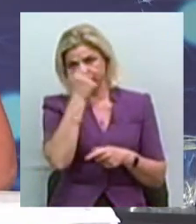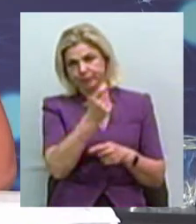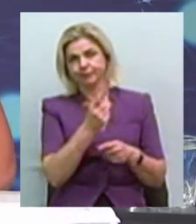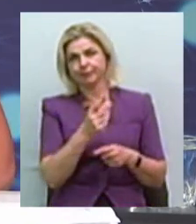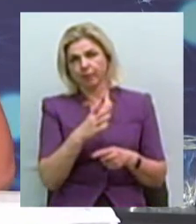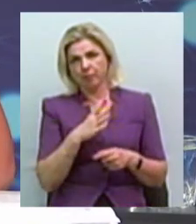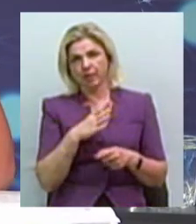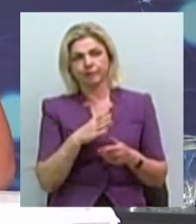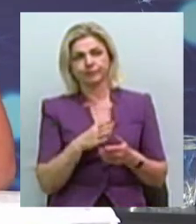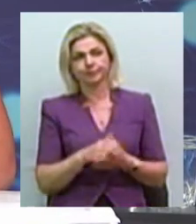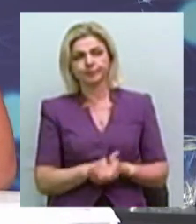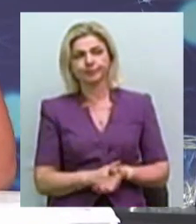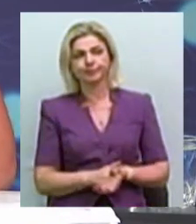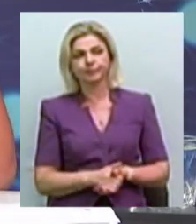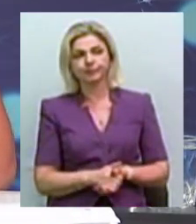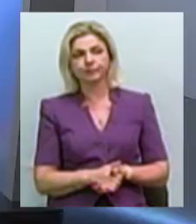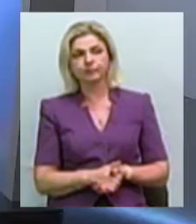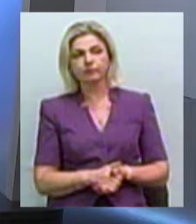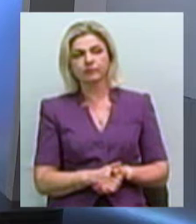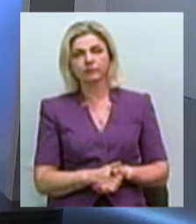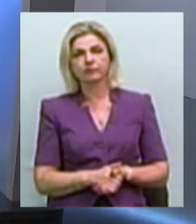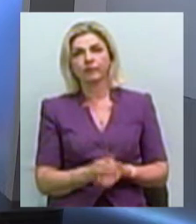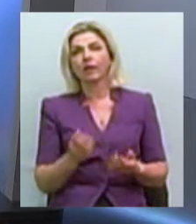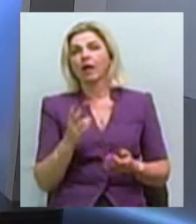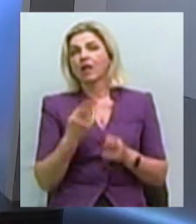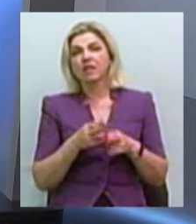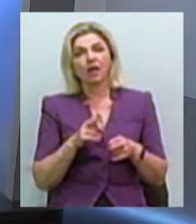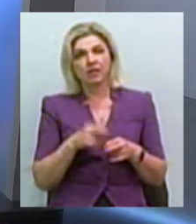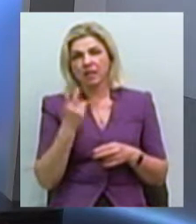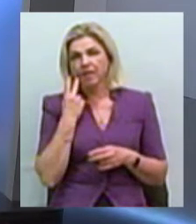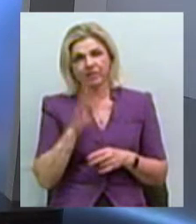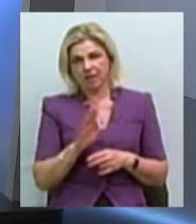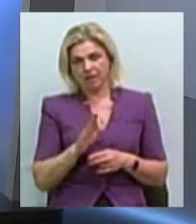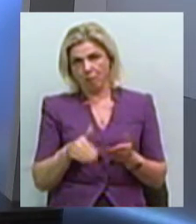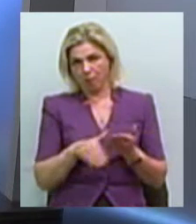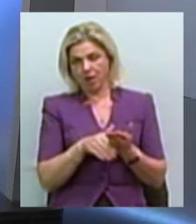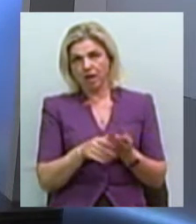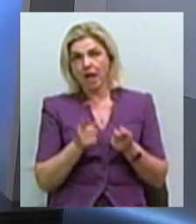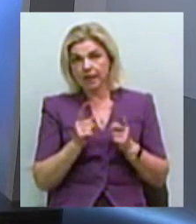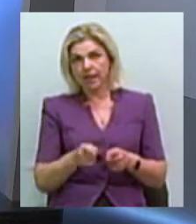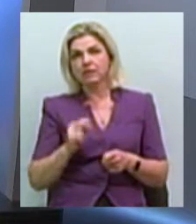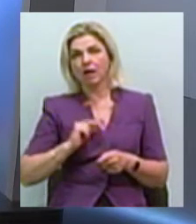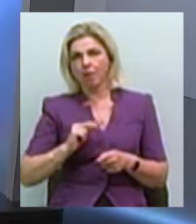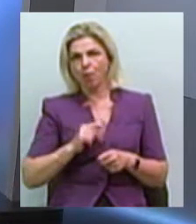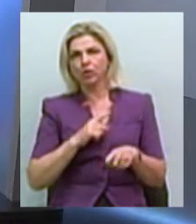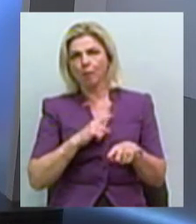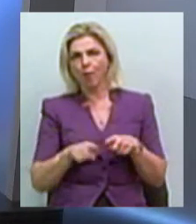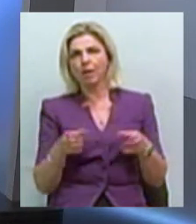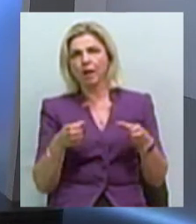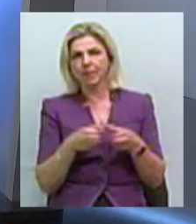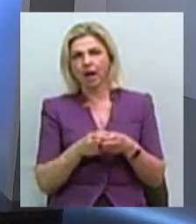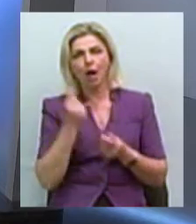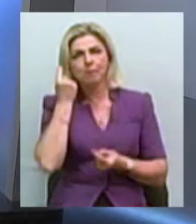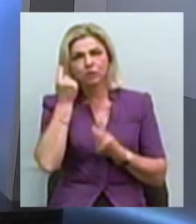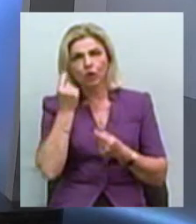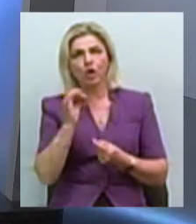виносили моменти. Але, на жаль, це не завжди спрацьовує. Тому, дійсно, робота мобільних бригад, а саме психологів і соціальних